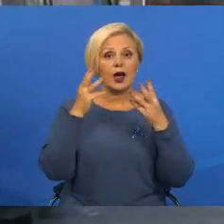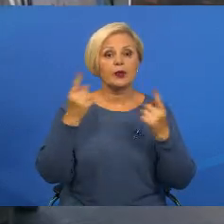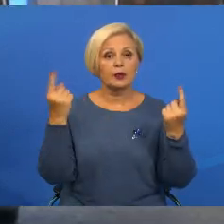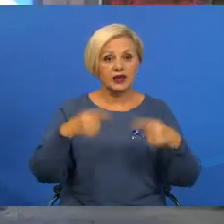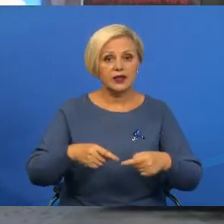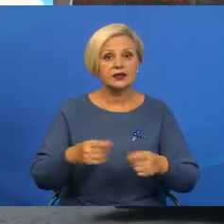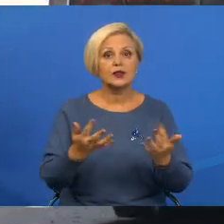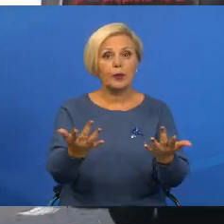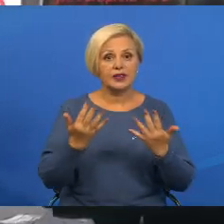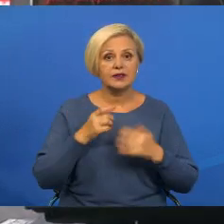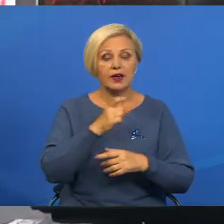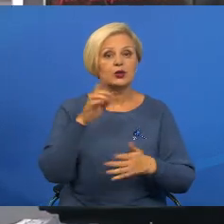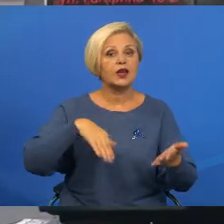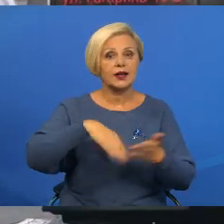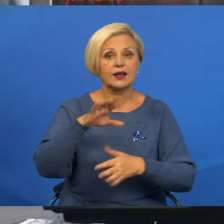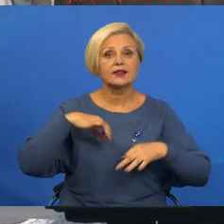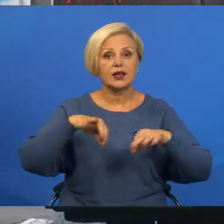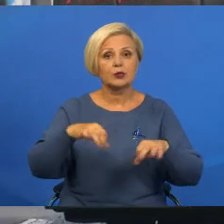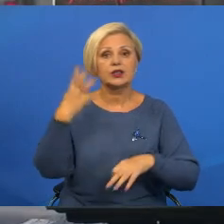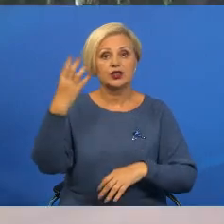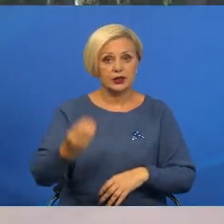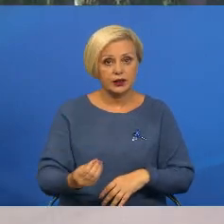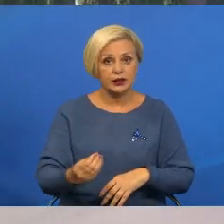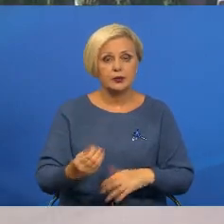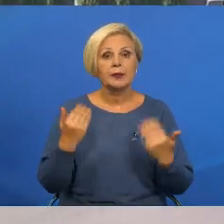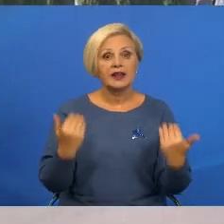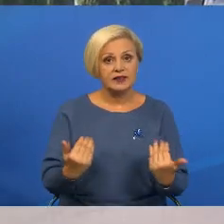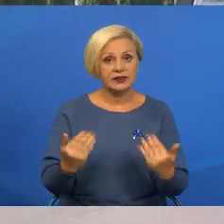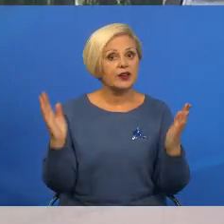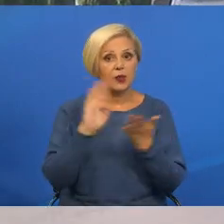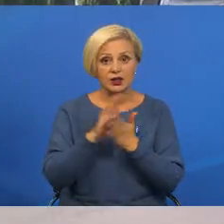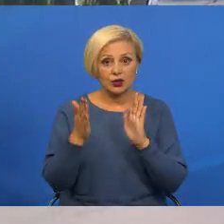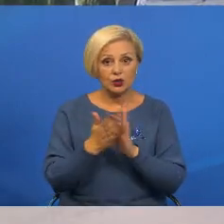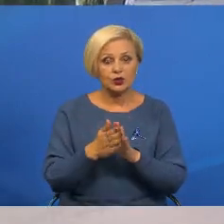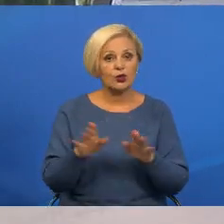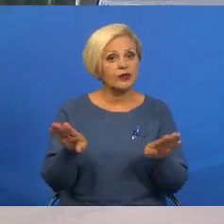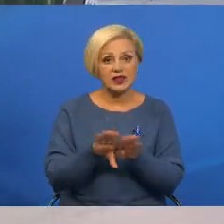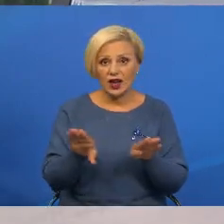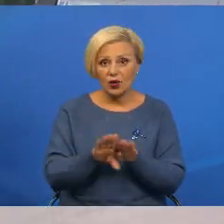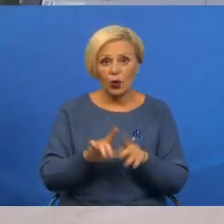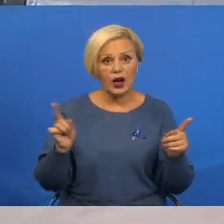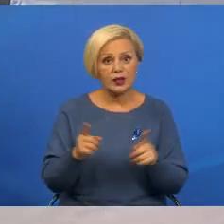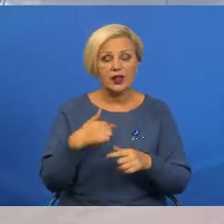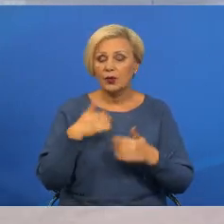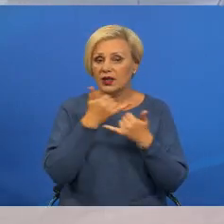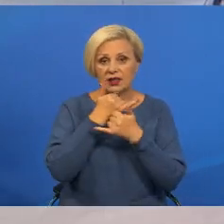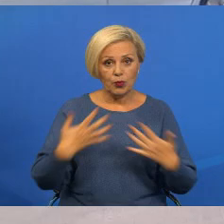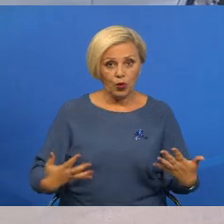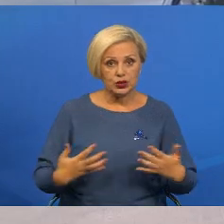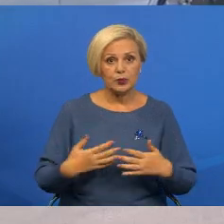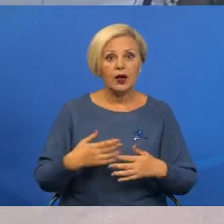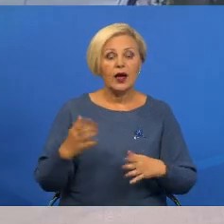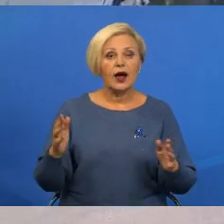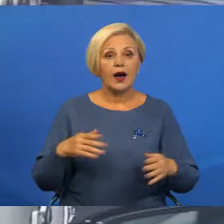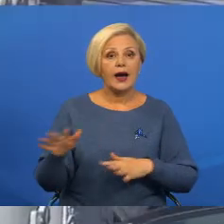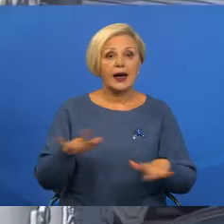закликали громадян отмовиться от машин на четыре дни. В сучасных умовах пойти на подобное обмежевание просто немогчимо. Рытмы